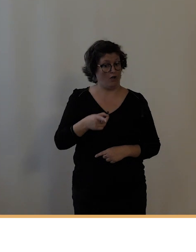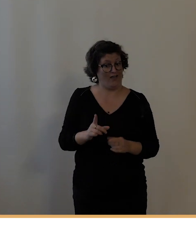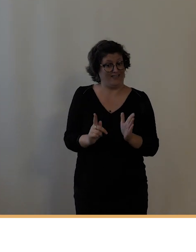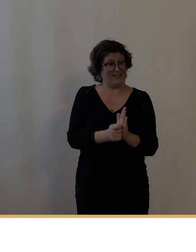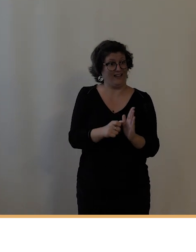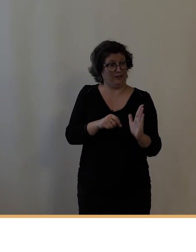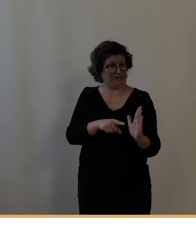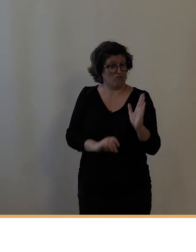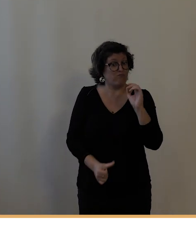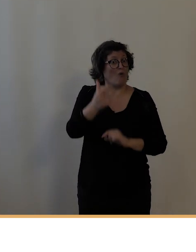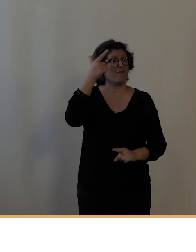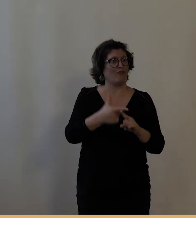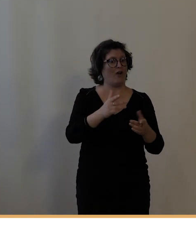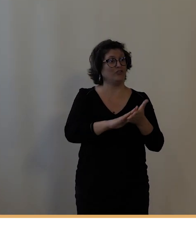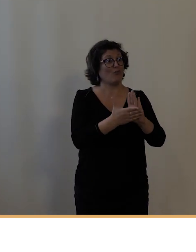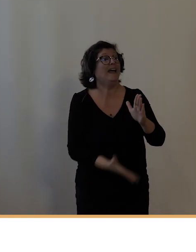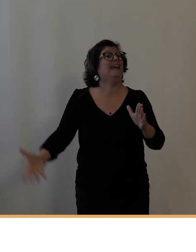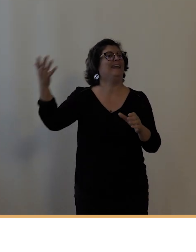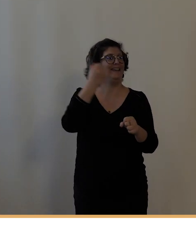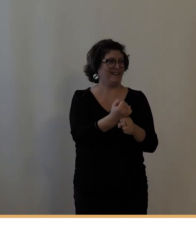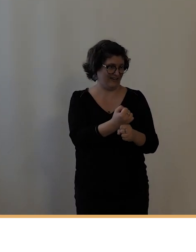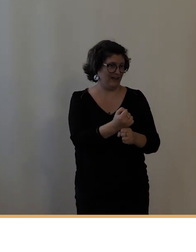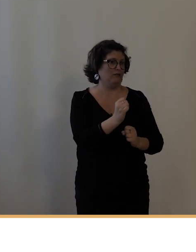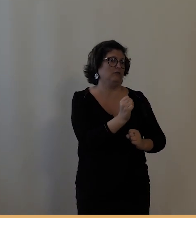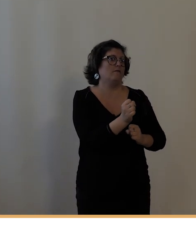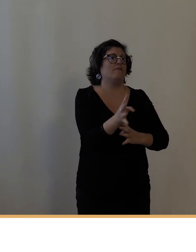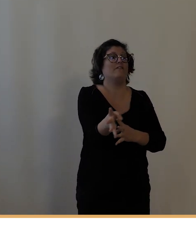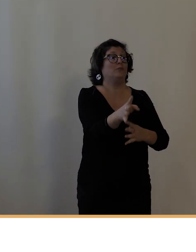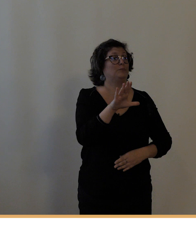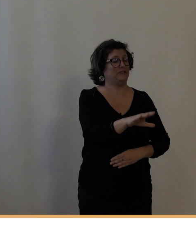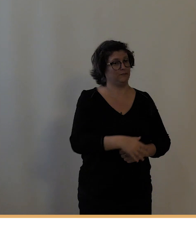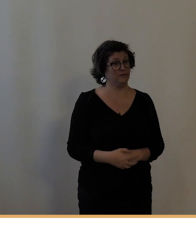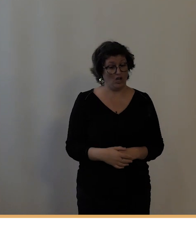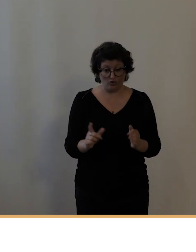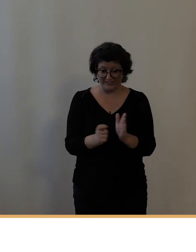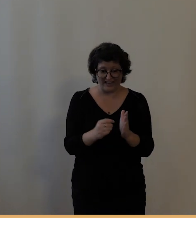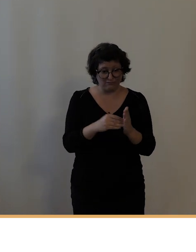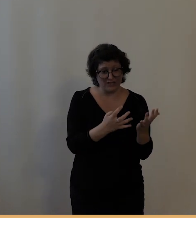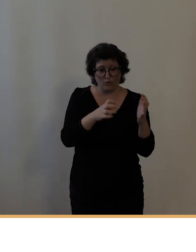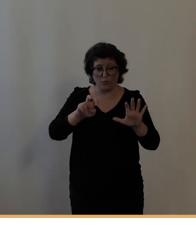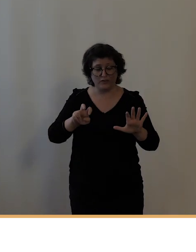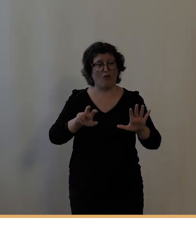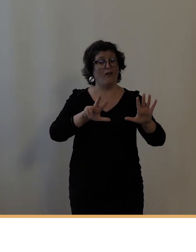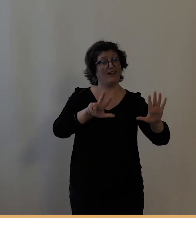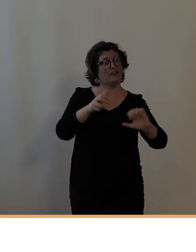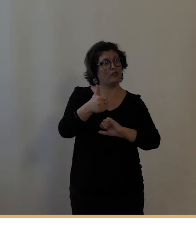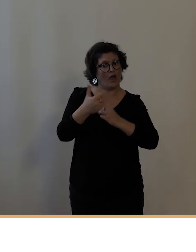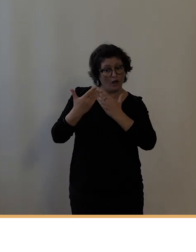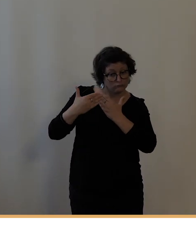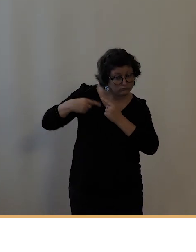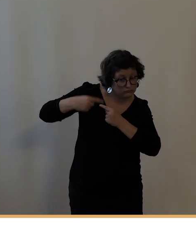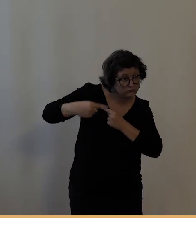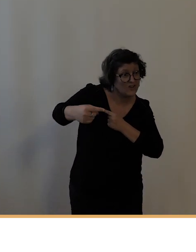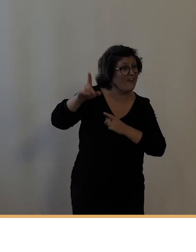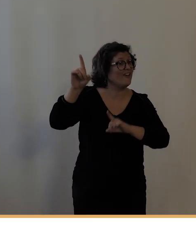réellement du premier club cycliste. La ville de Tours va intégrer à partir de 1881, systématiquement, une course cycliste à la fête